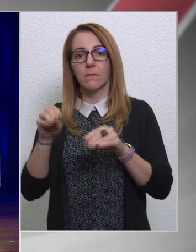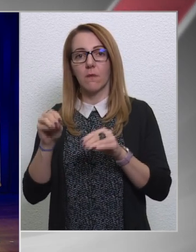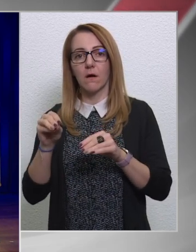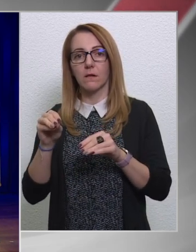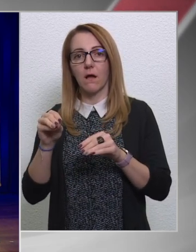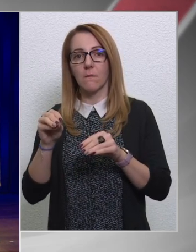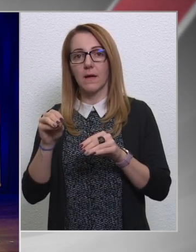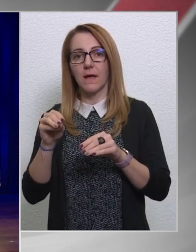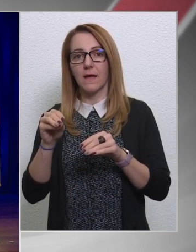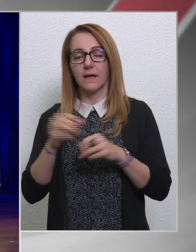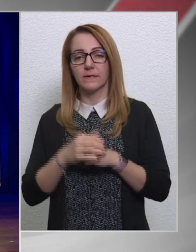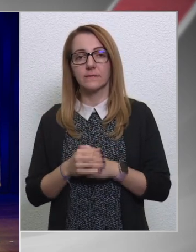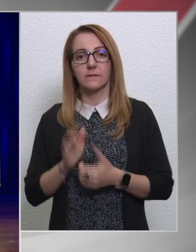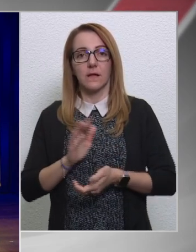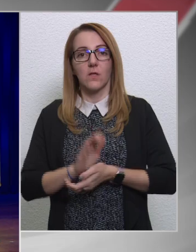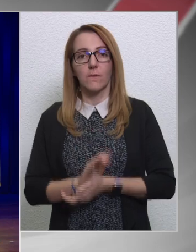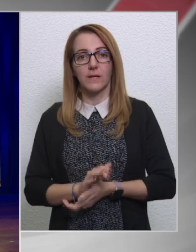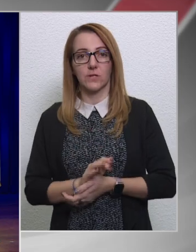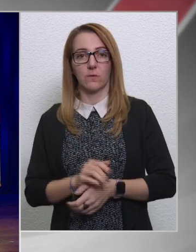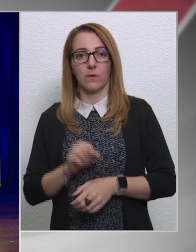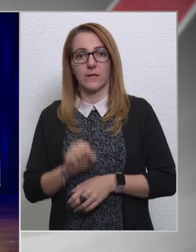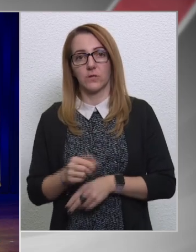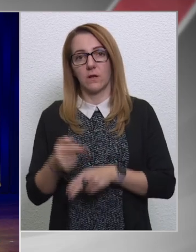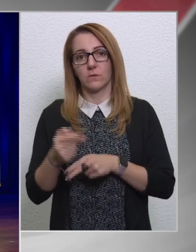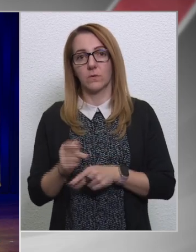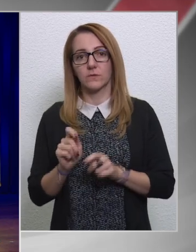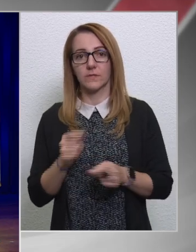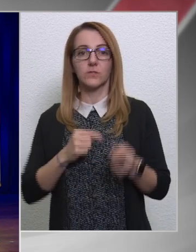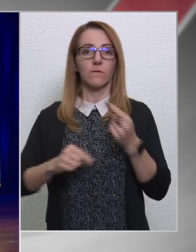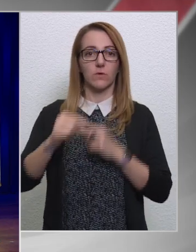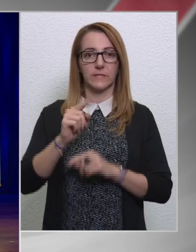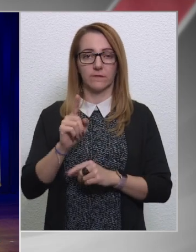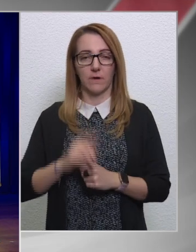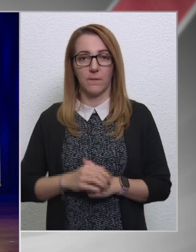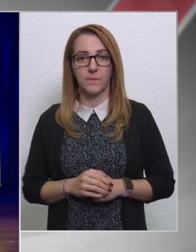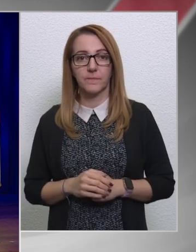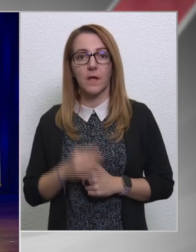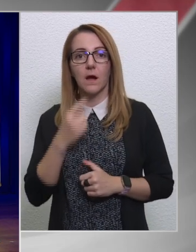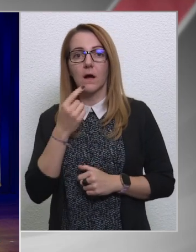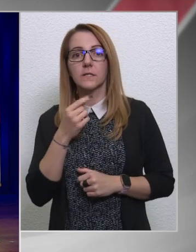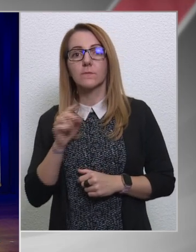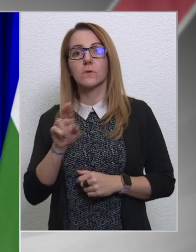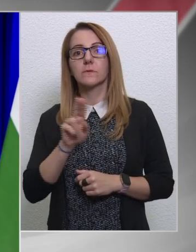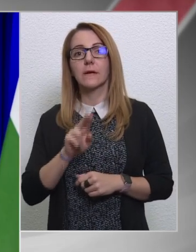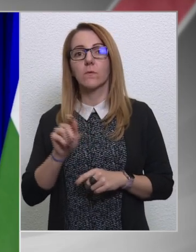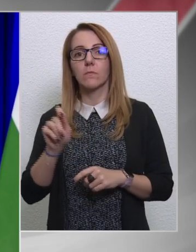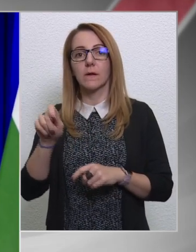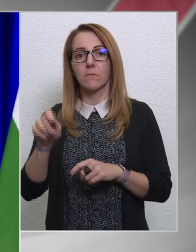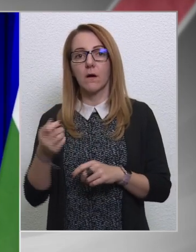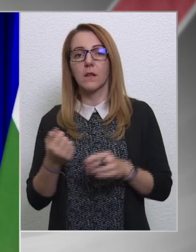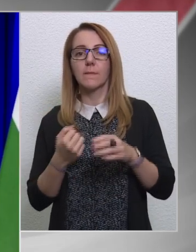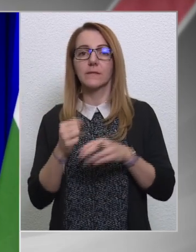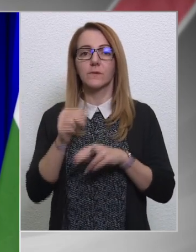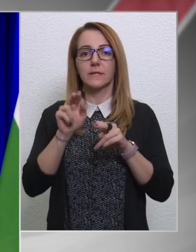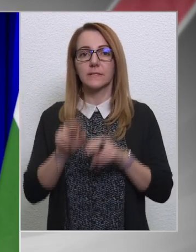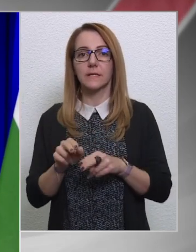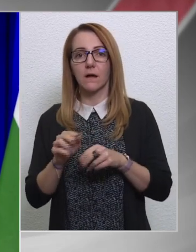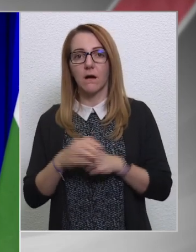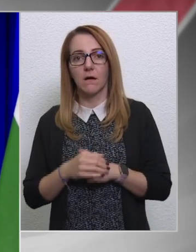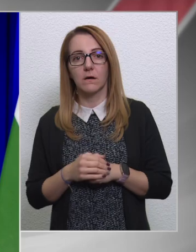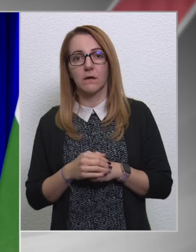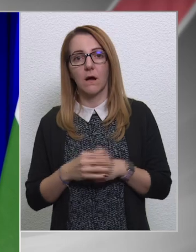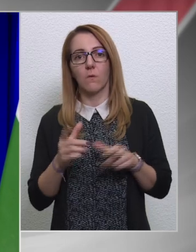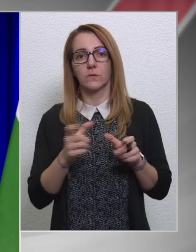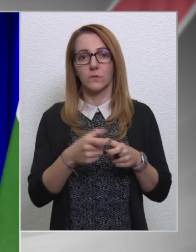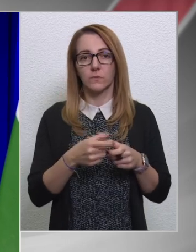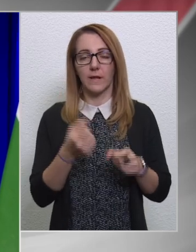a gyakorlatilag, és így ilyen nyomásgyakorlás alatt hozzák meg ezeket a demetésére. Fordítva, fordítva, azt mondtam, hogy az Európai Parlament törekszik arra, hogy túlszol eljtse